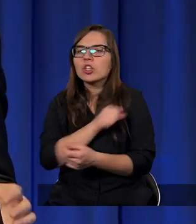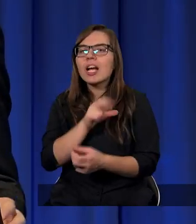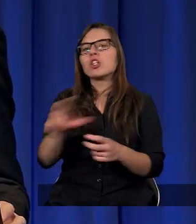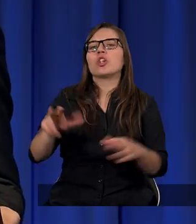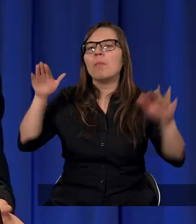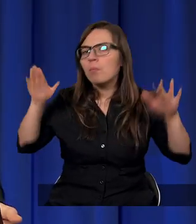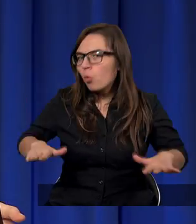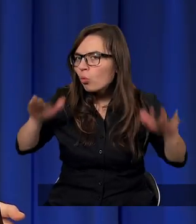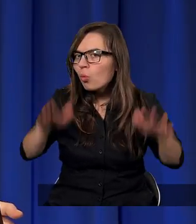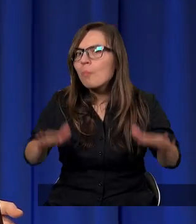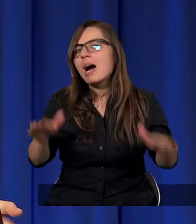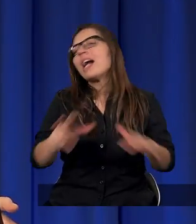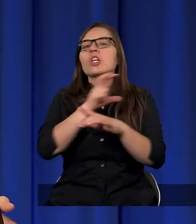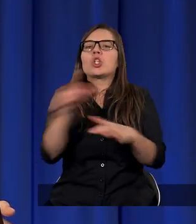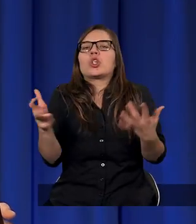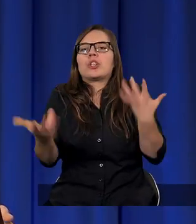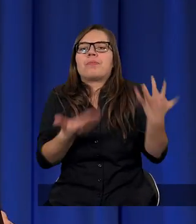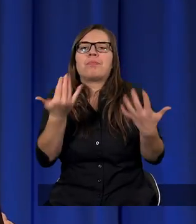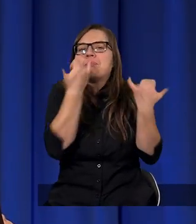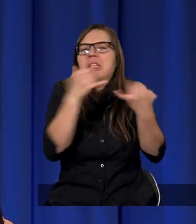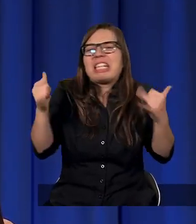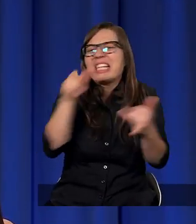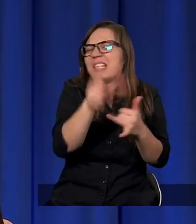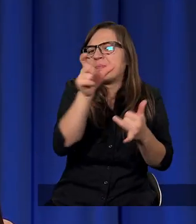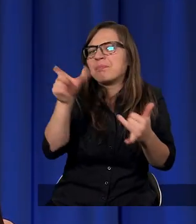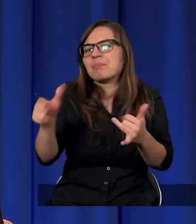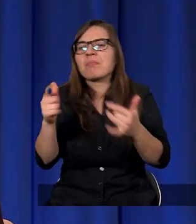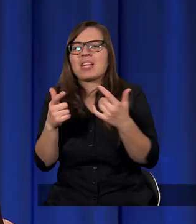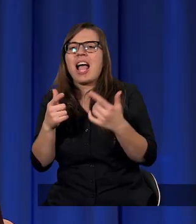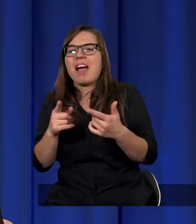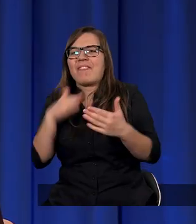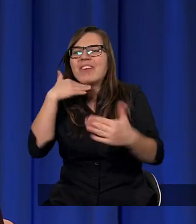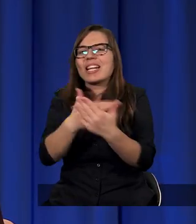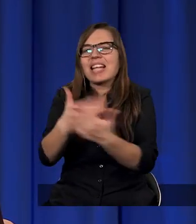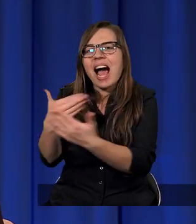to muzułmanin, czy ktoś z jakiegokolwiek innego